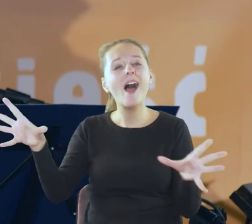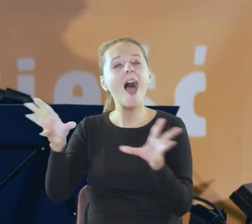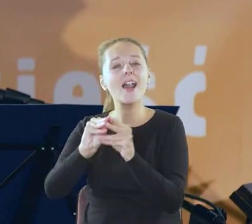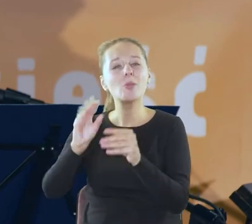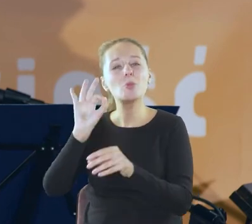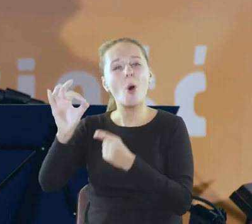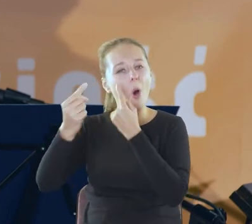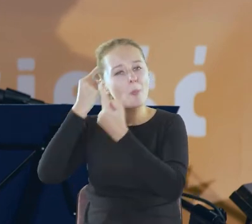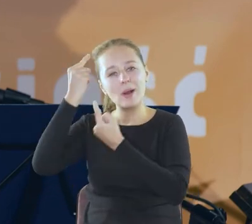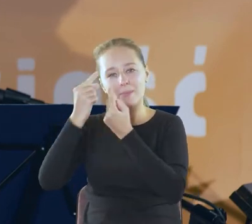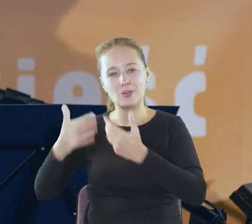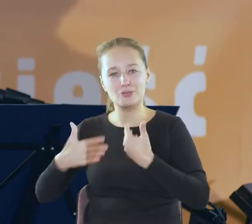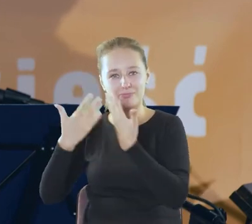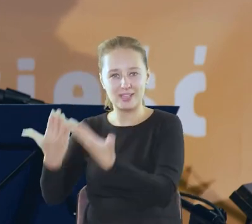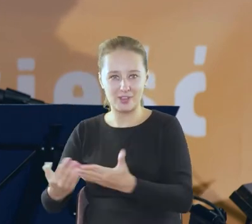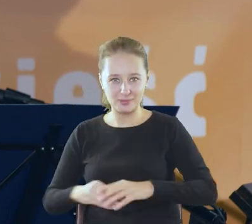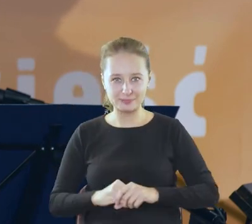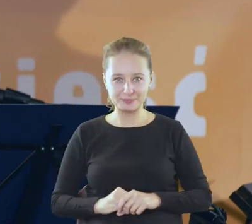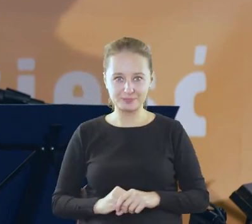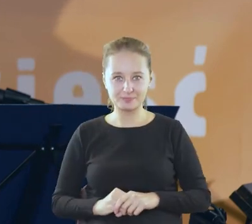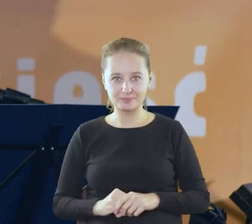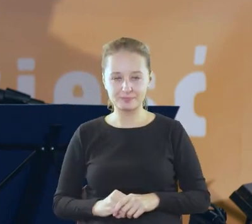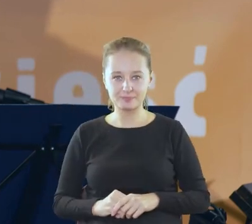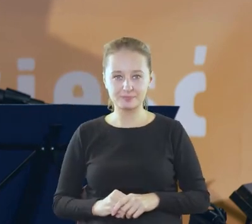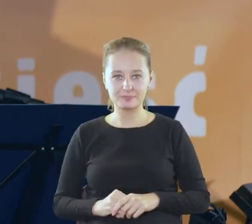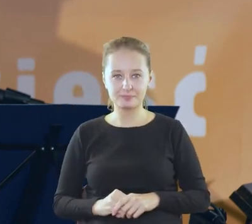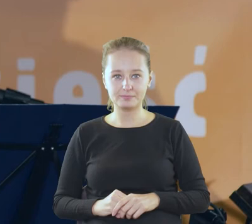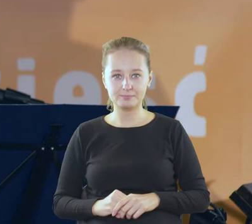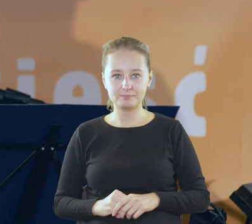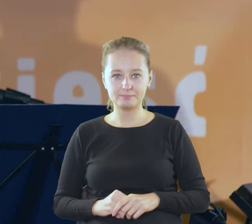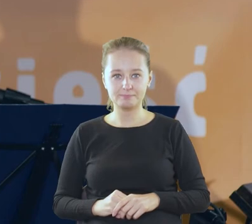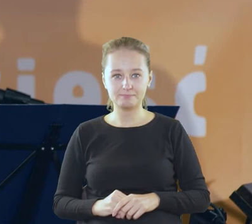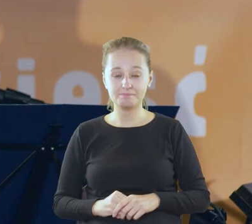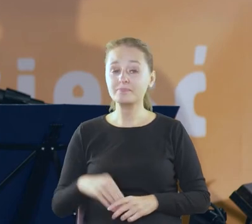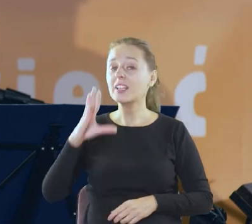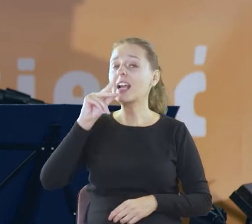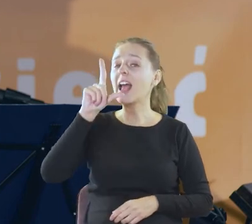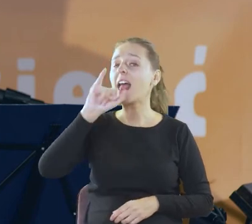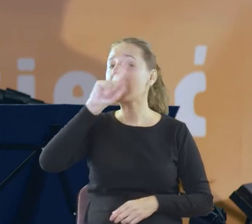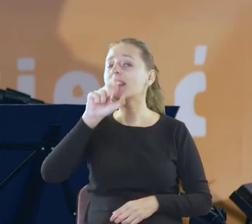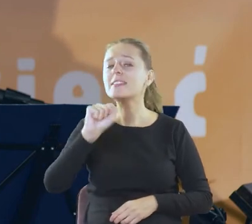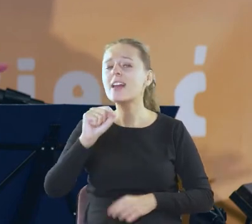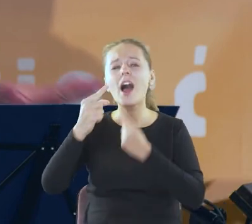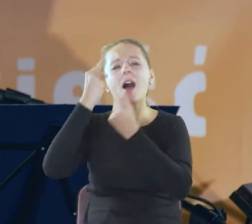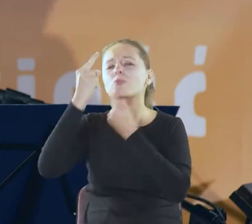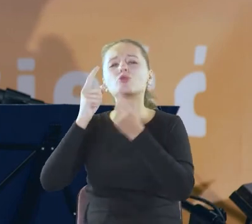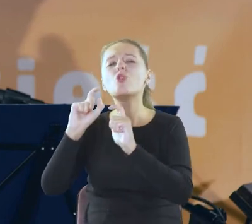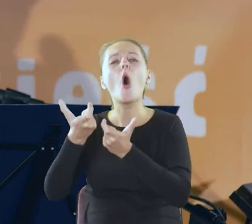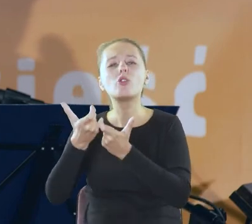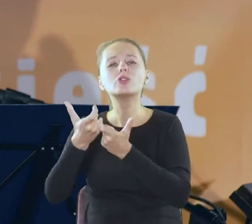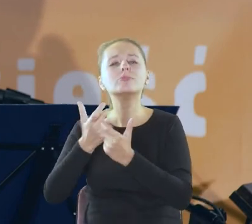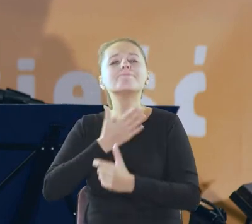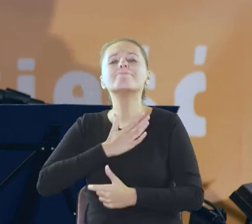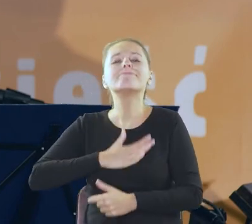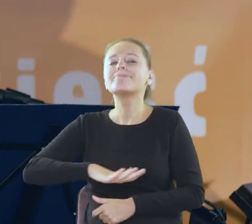myślach być o czym myśli Eliza o jakich przyjemnościach no dobrze pozostańmy